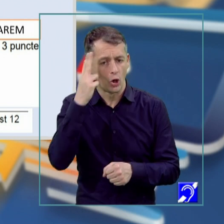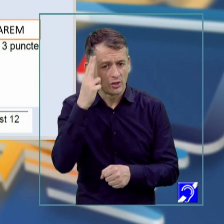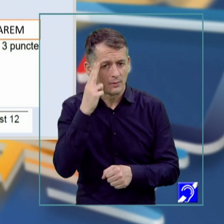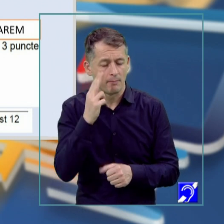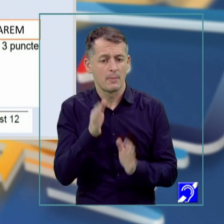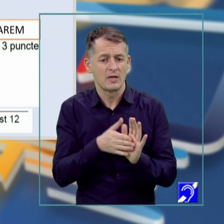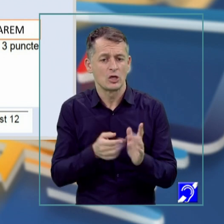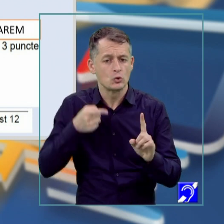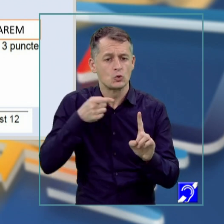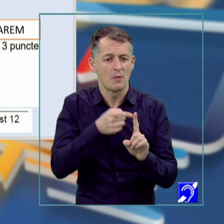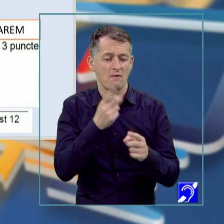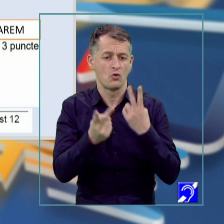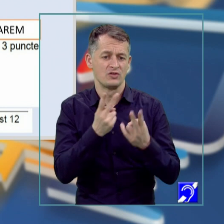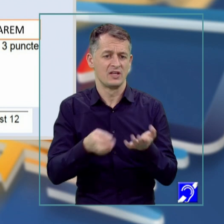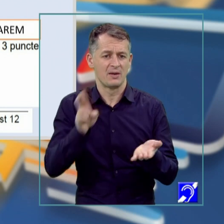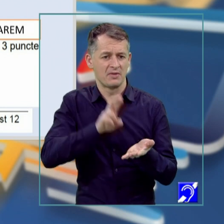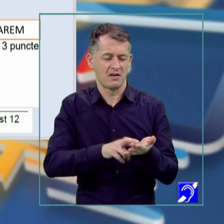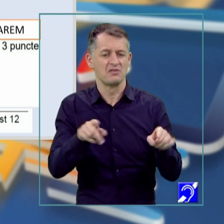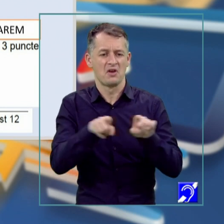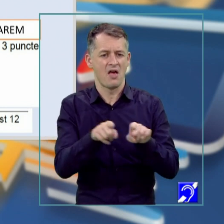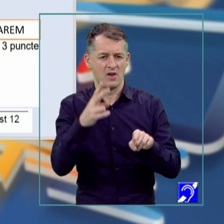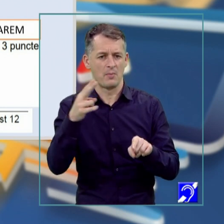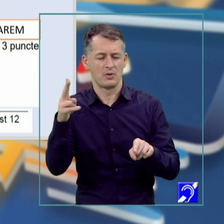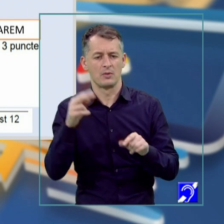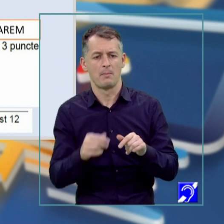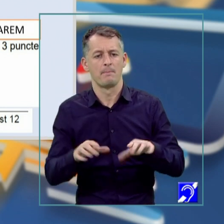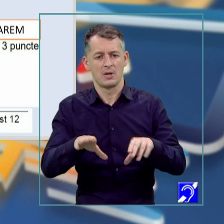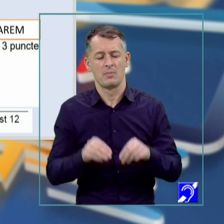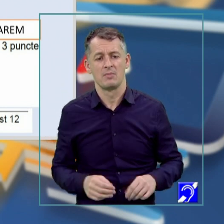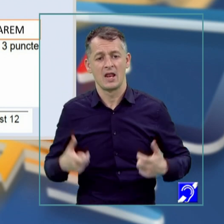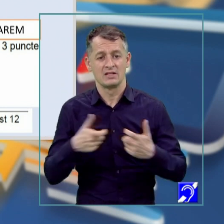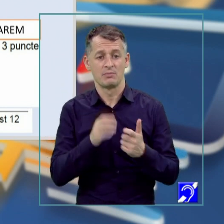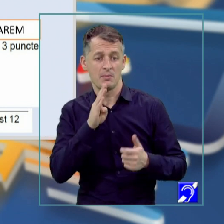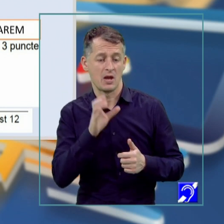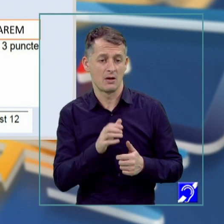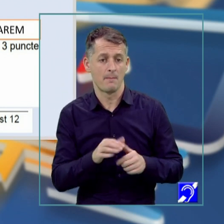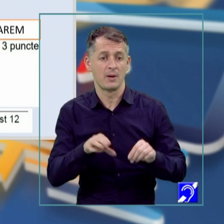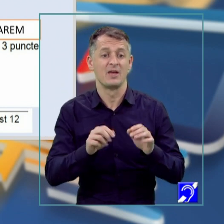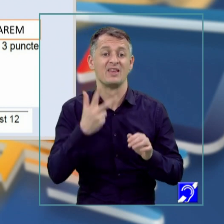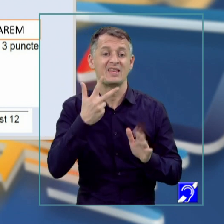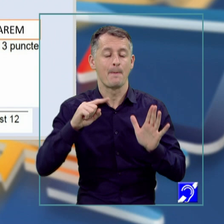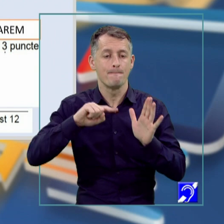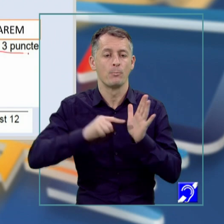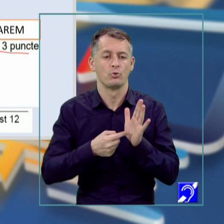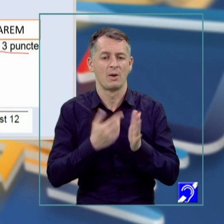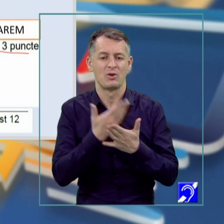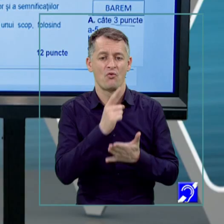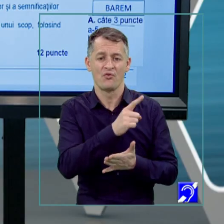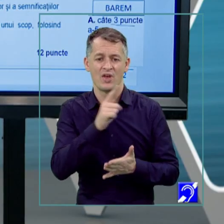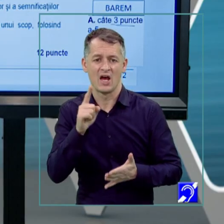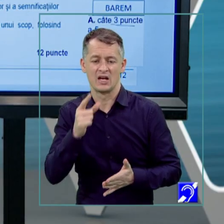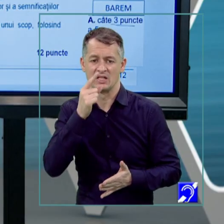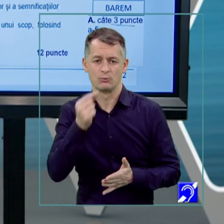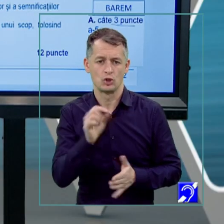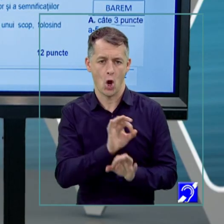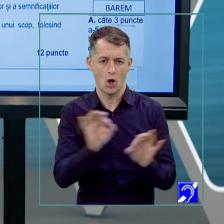folosind repetarea. Și așa mai departe, vom primi la bacalaureat 3 puncte pentru fiecare răspuns corect.